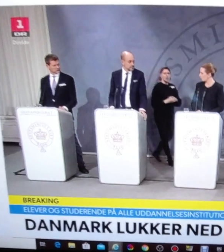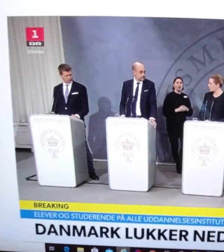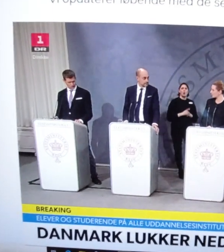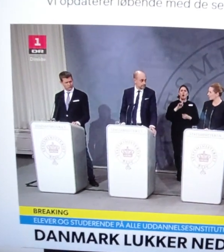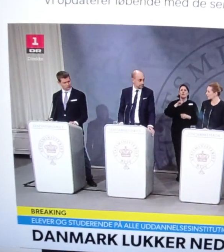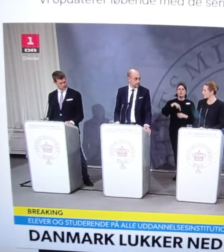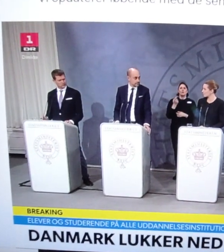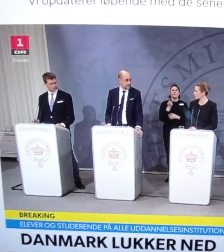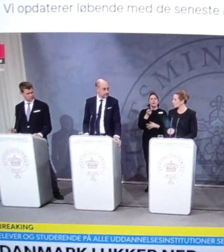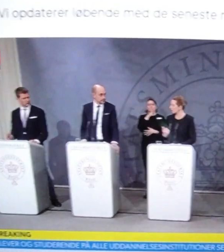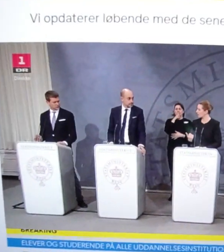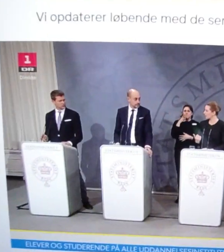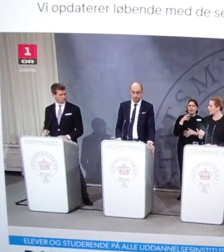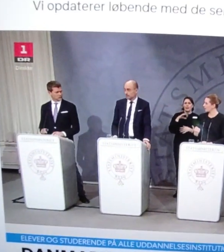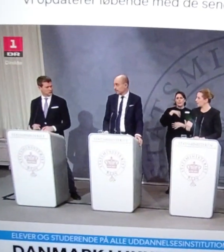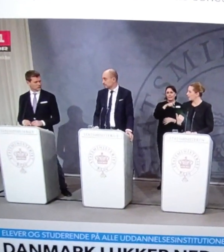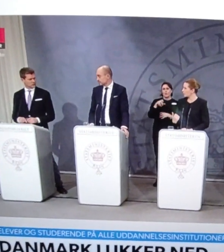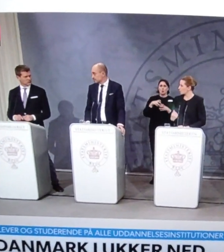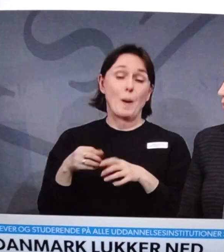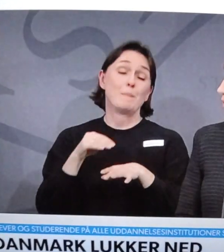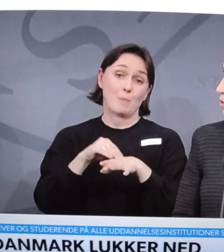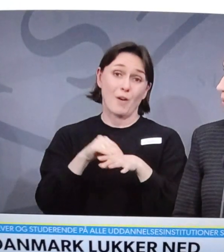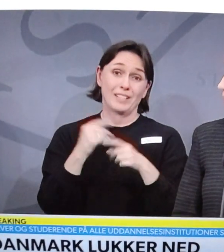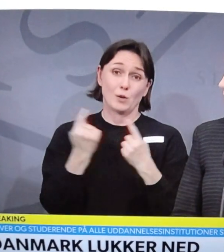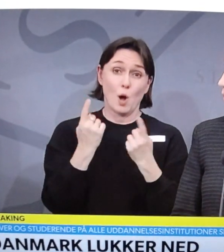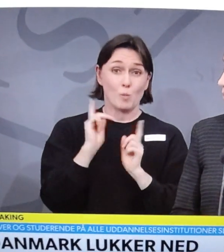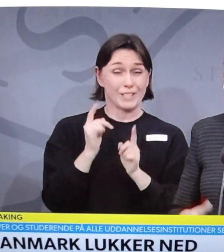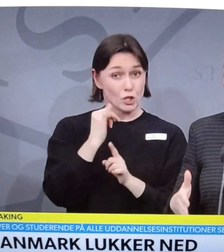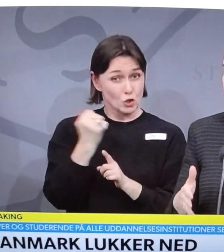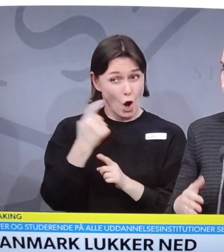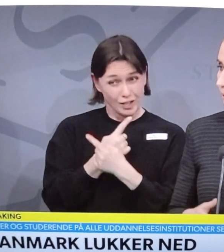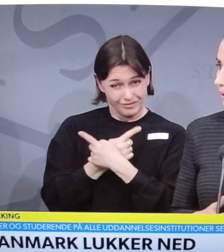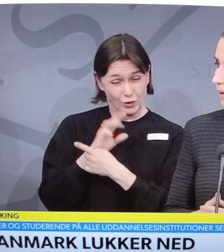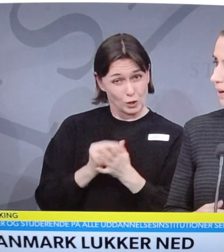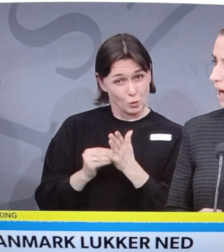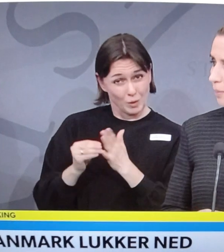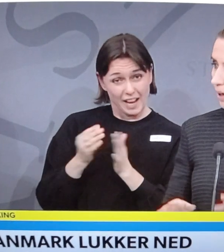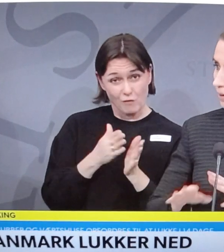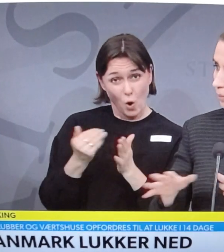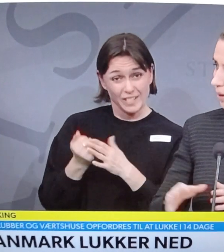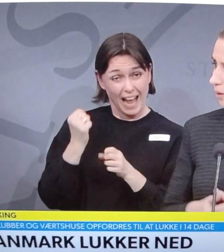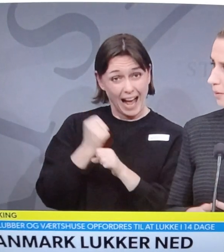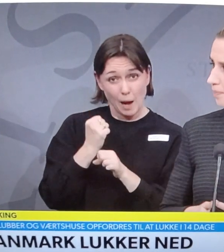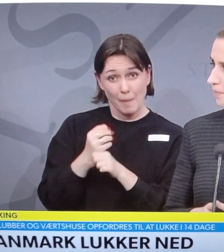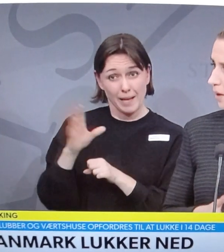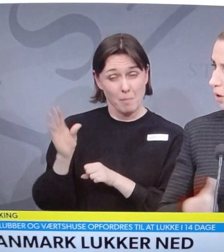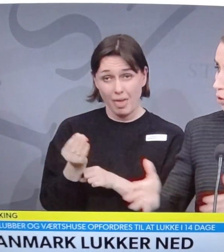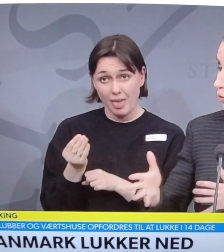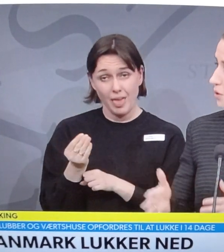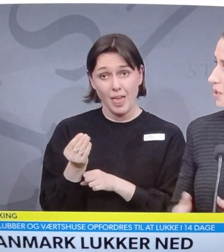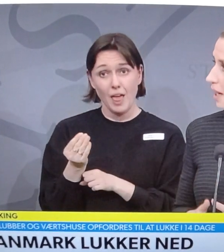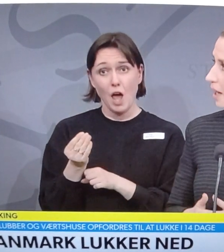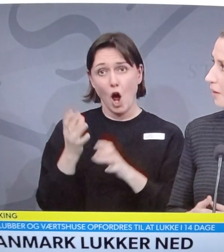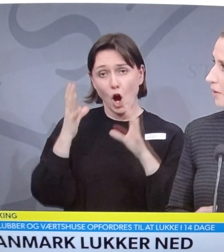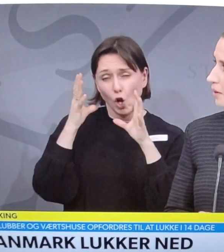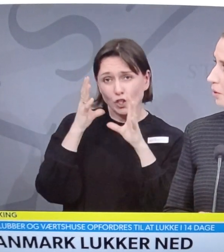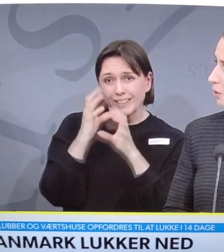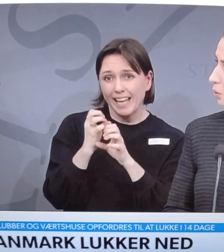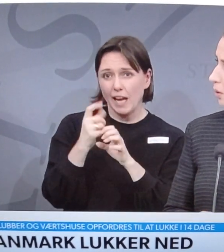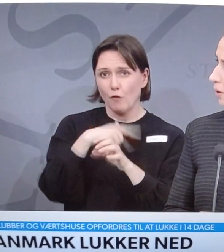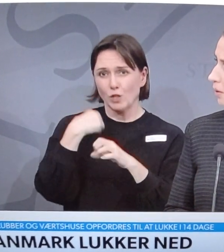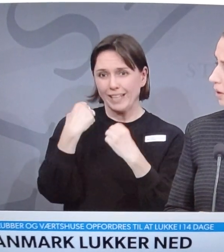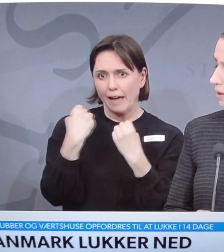påvirket af situationen. kan være sådan, at vi supplerer i forhold til arbejdet med at koncentrere kræfterne